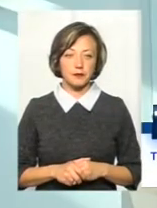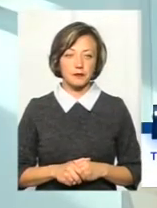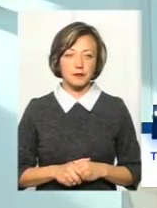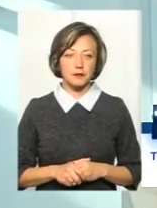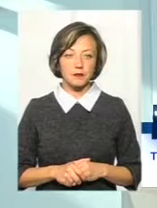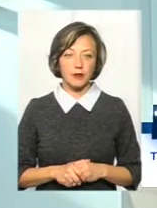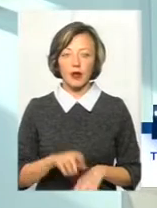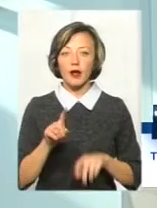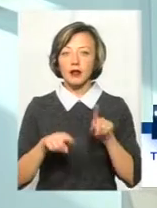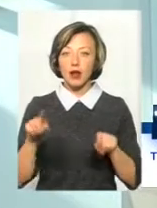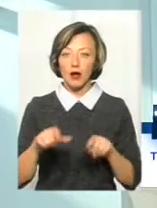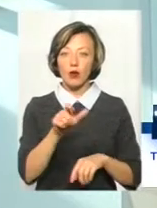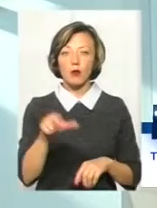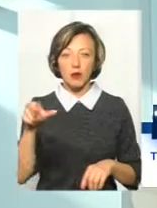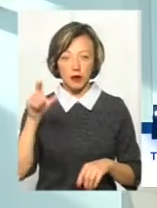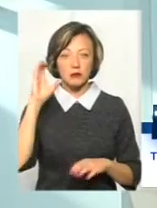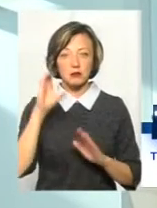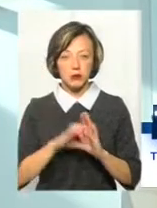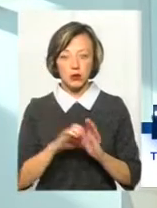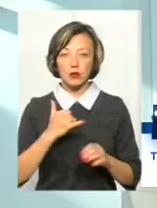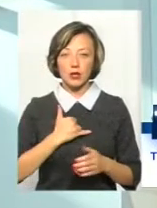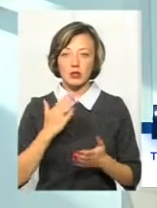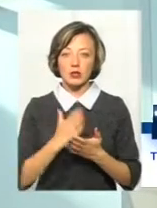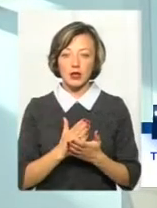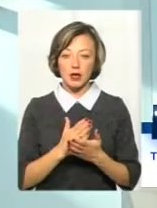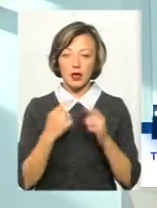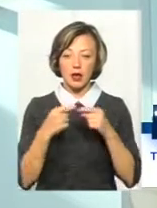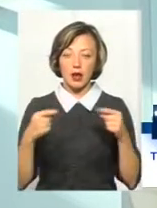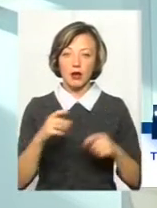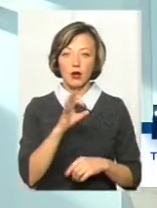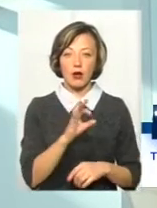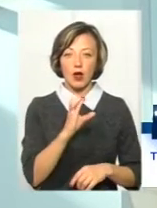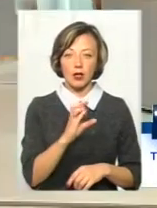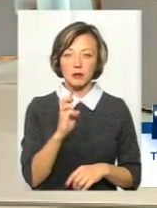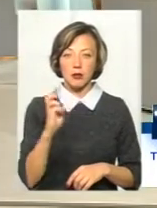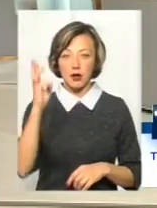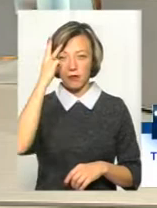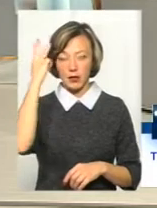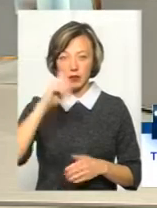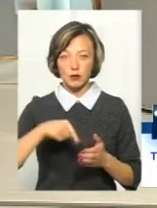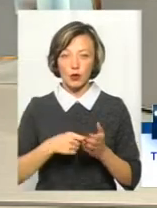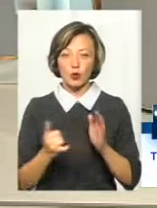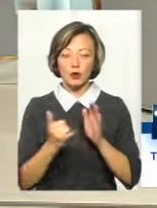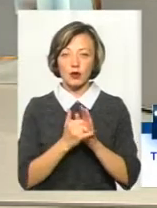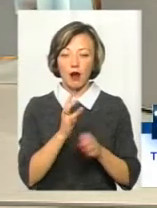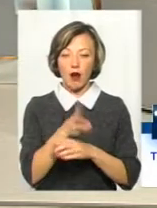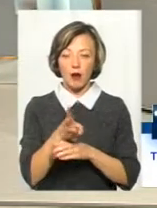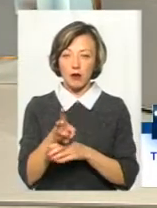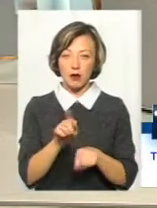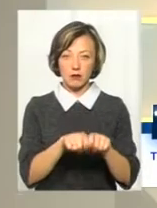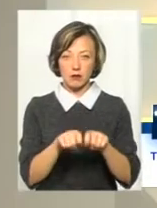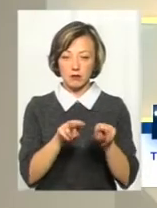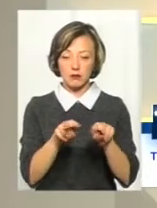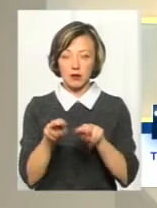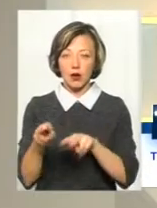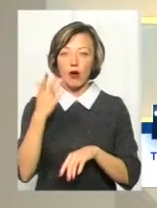Деякі громадяни нас дослуховуються, в нас же є ряд ОСББ в місті Хмельницькому, які встановили камери відеоспостереження,